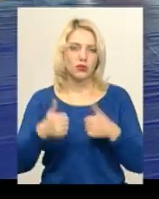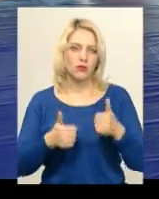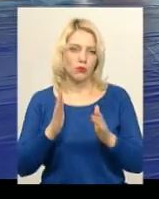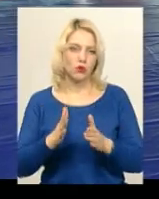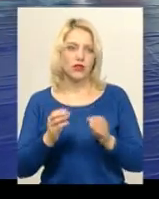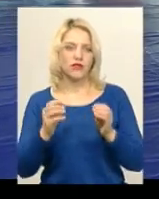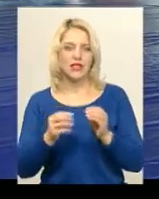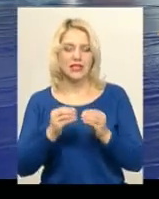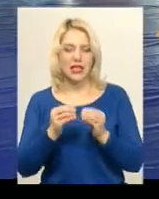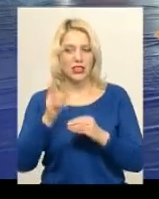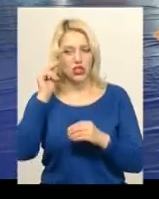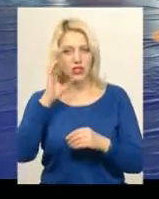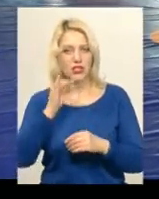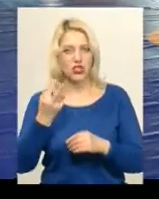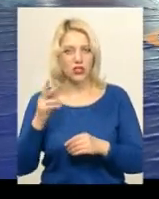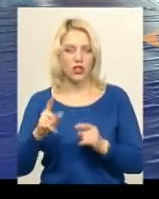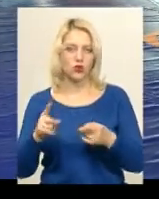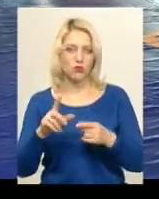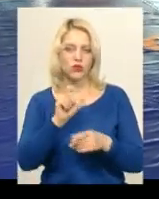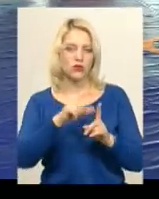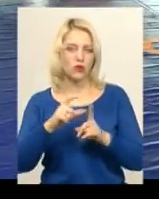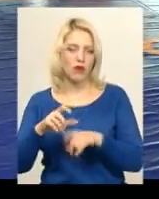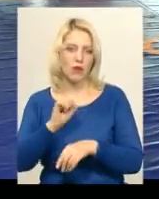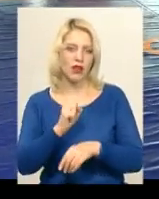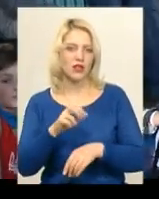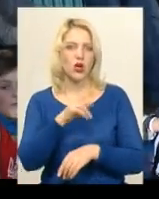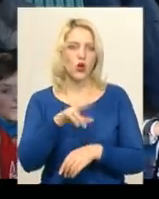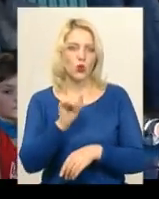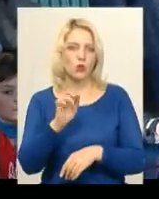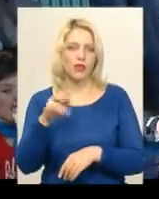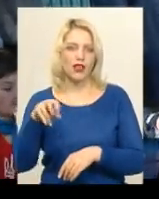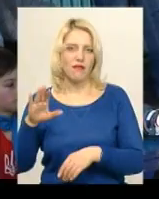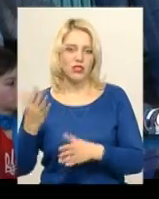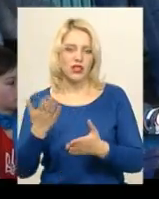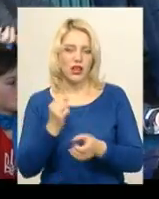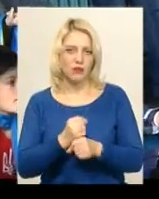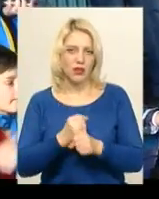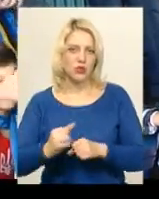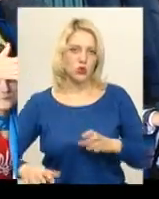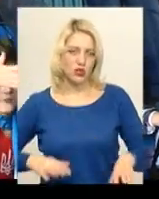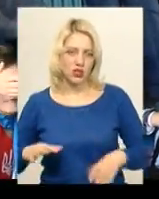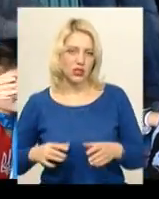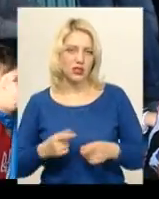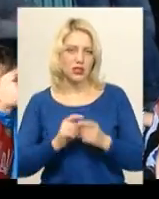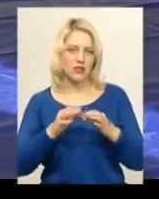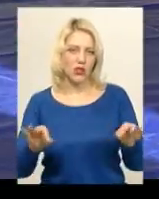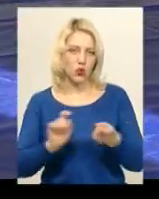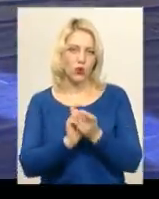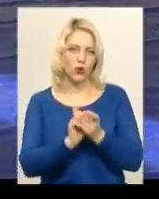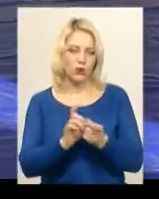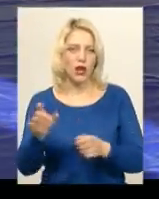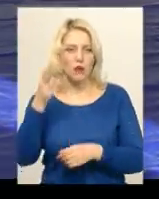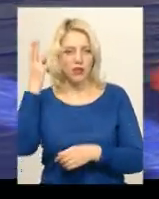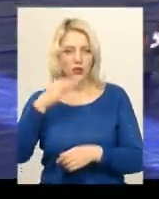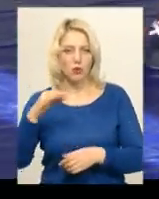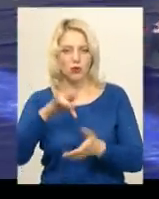відбудуться в 10-тих числах січня. Тому, за словами Аркадія Дубілевича, який працює тренером звільної боротьби в Хмельницькому обласному центрі